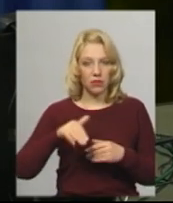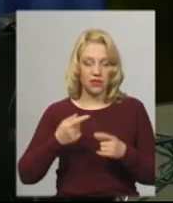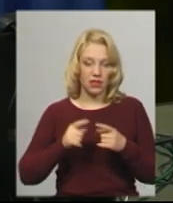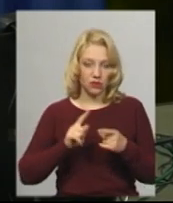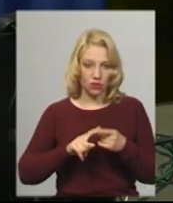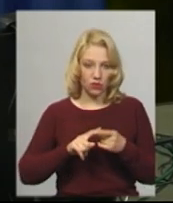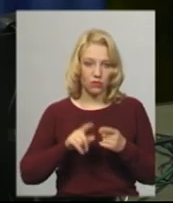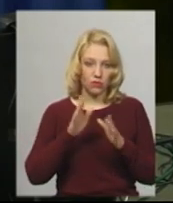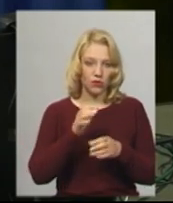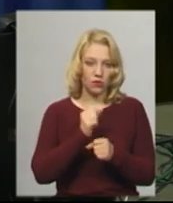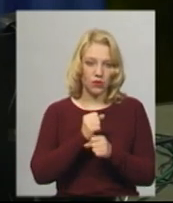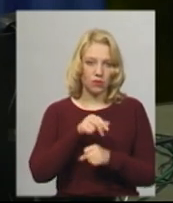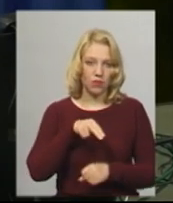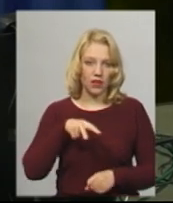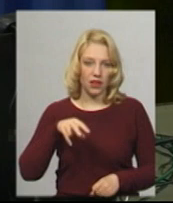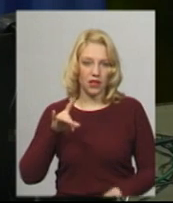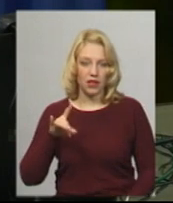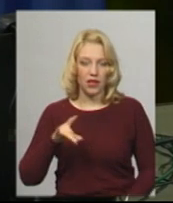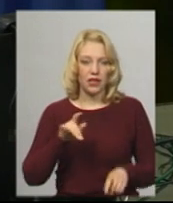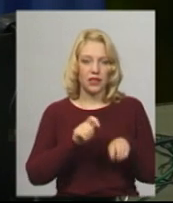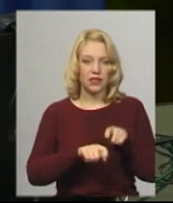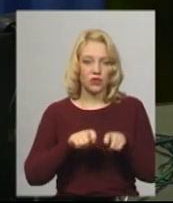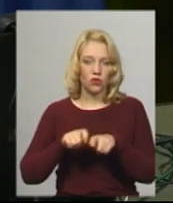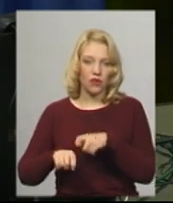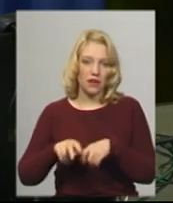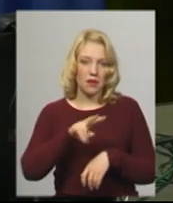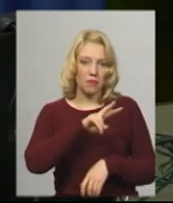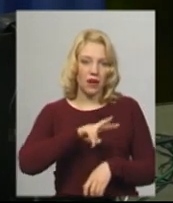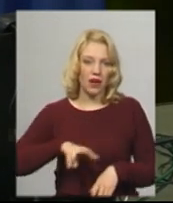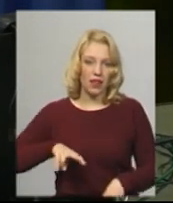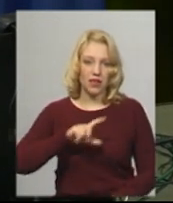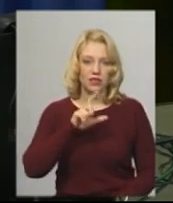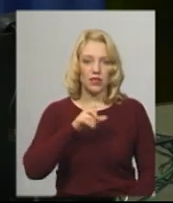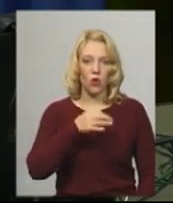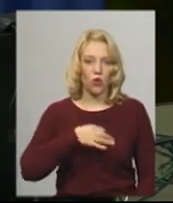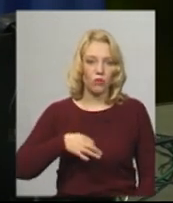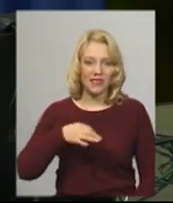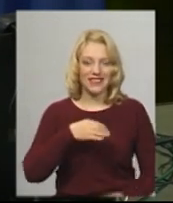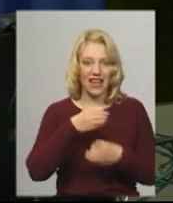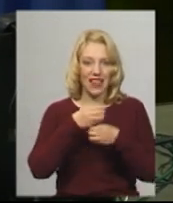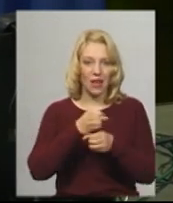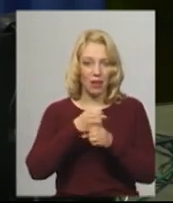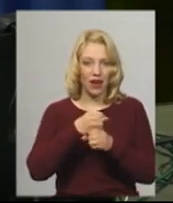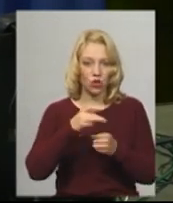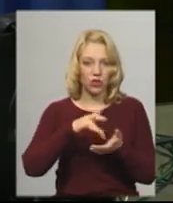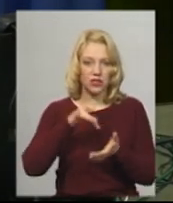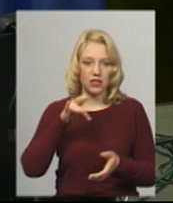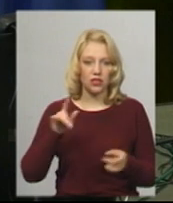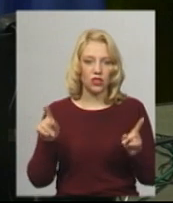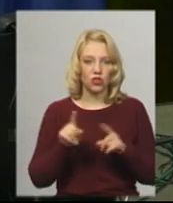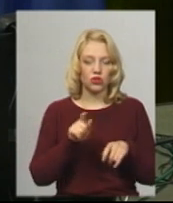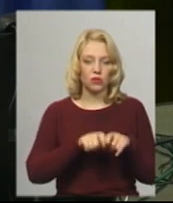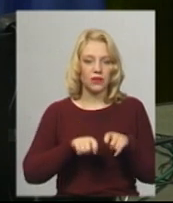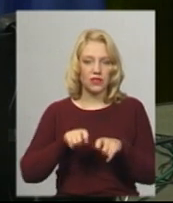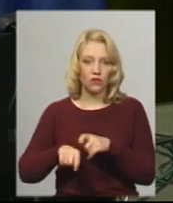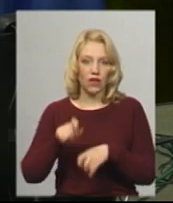так само робити ПЛР-тестування паралельно з обласним лабораторним центром, щоб все-таки тестувати,